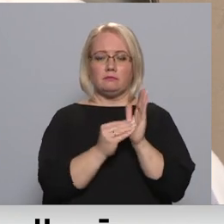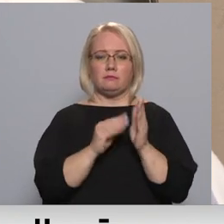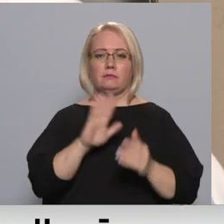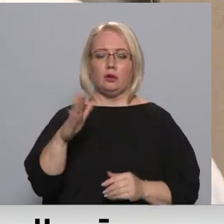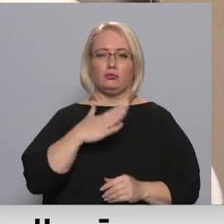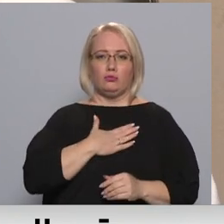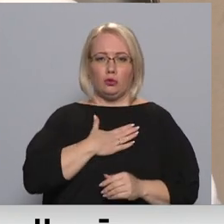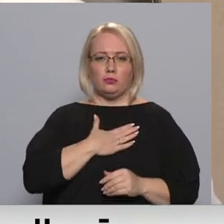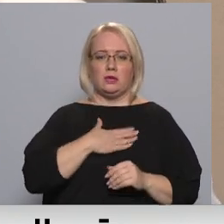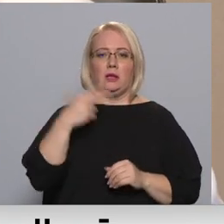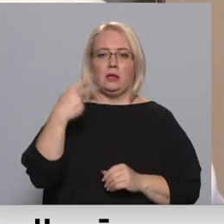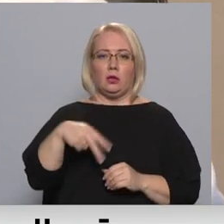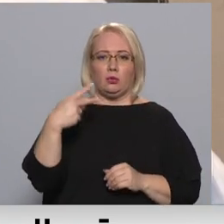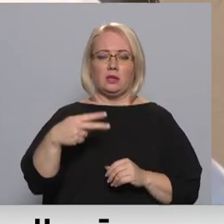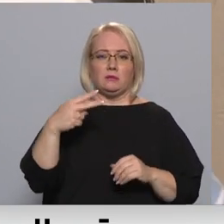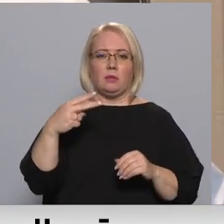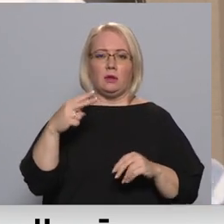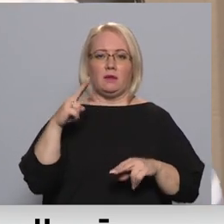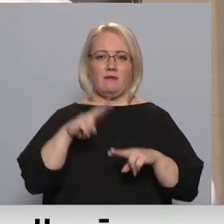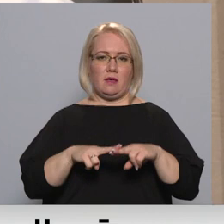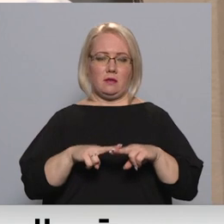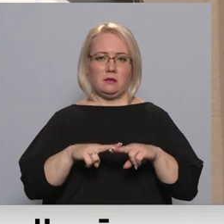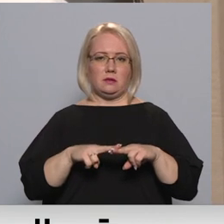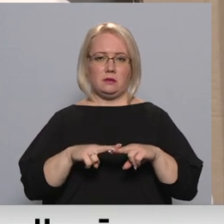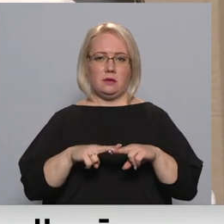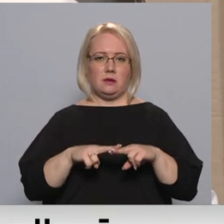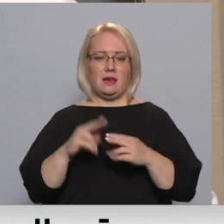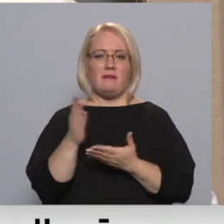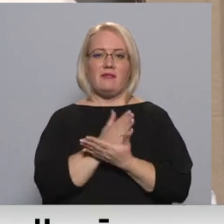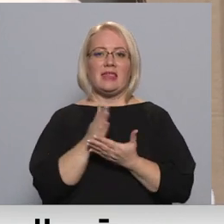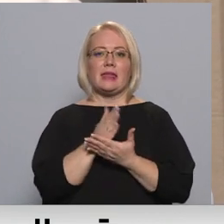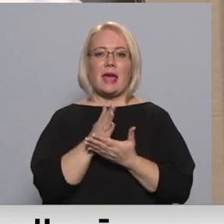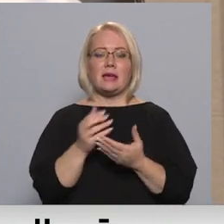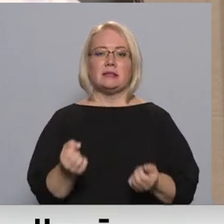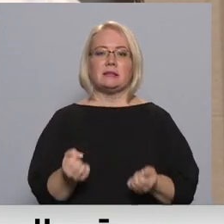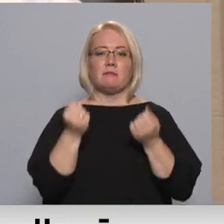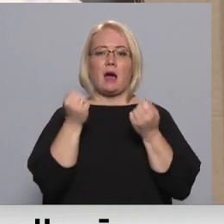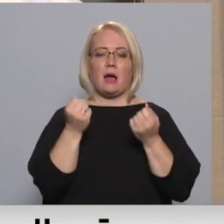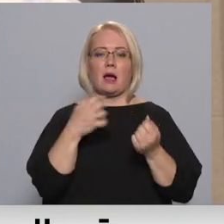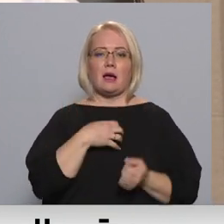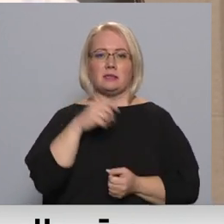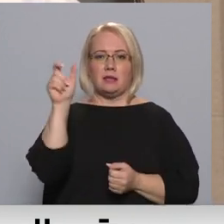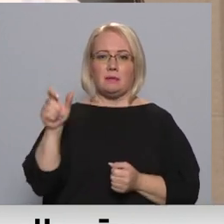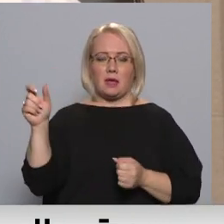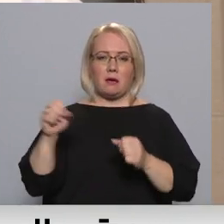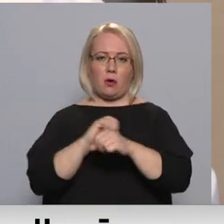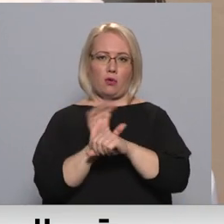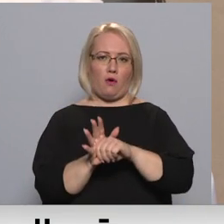mums. 20 gultās, 20 vidēja smaga slimnīkiem ar COVID,